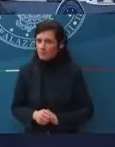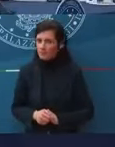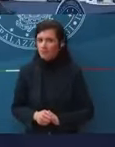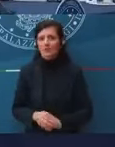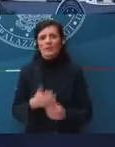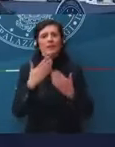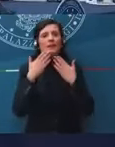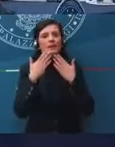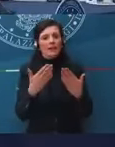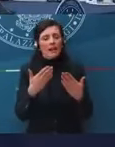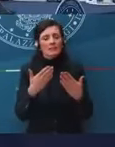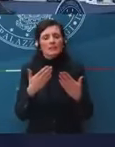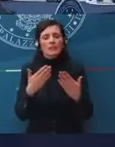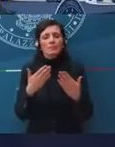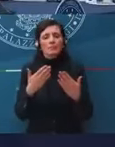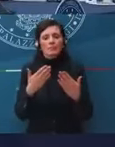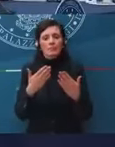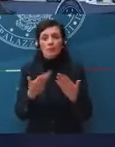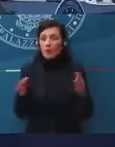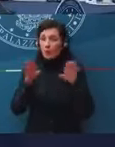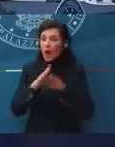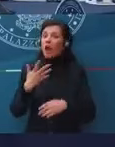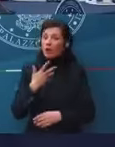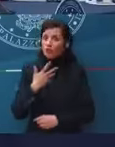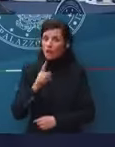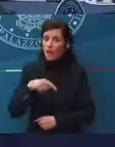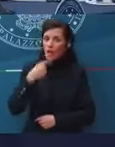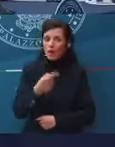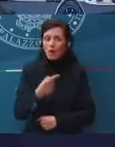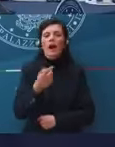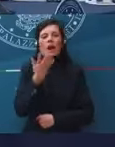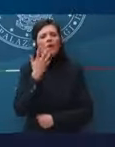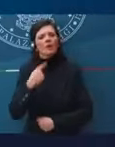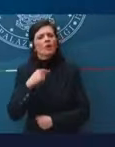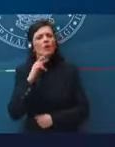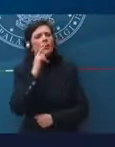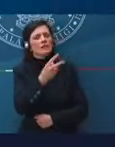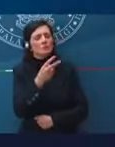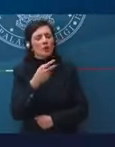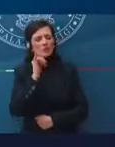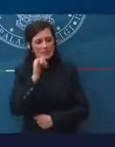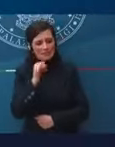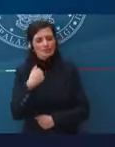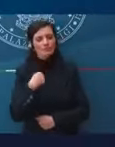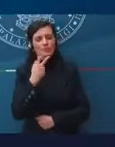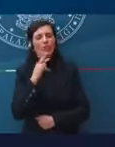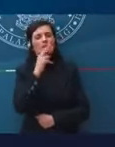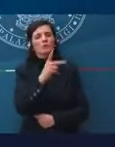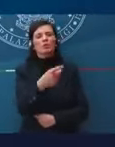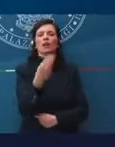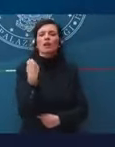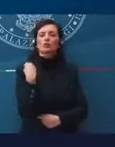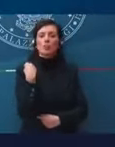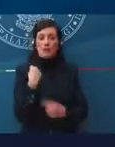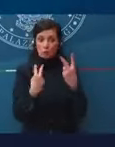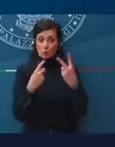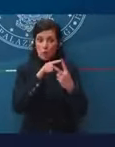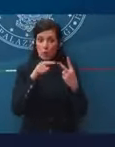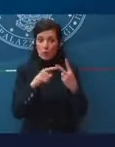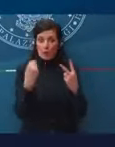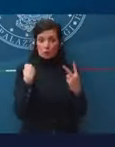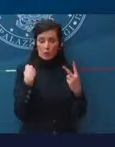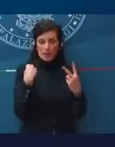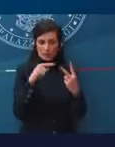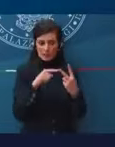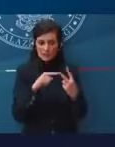Grazie. Concludiamo ancora? Voglio rispondere esattamente a due domande ancora.